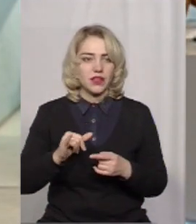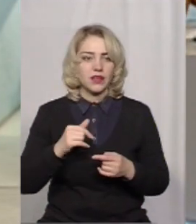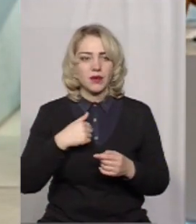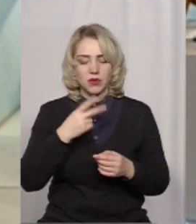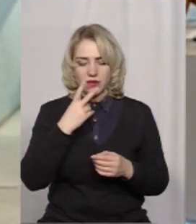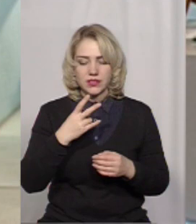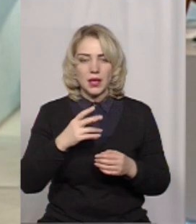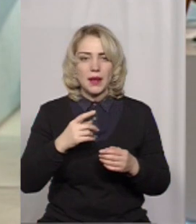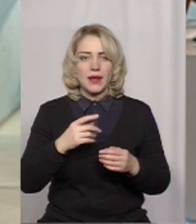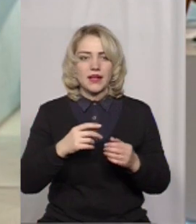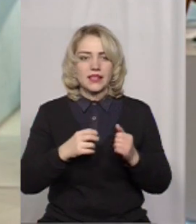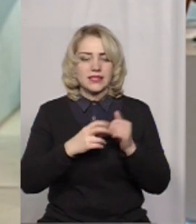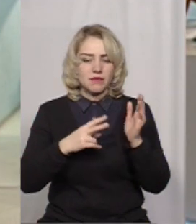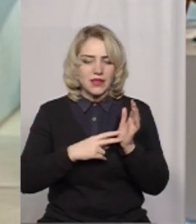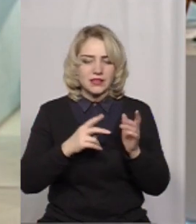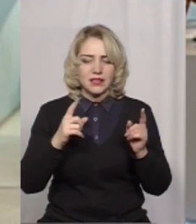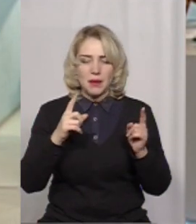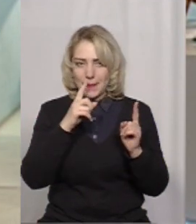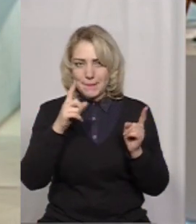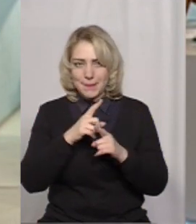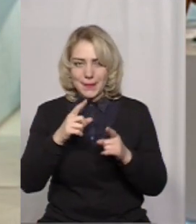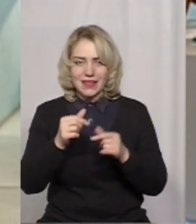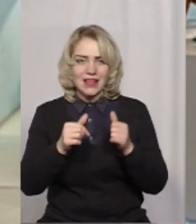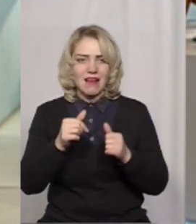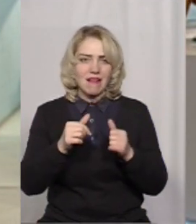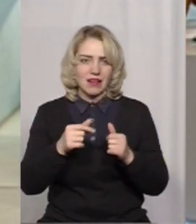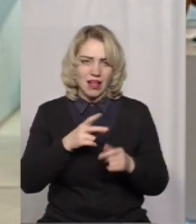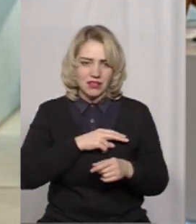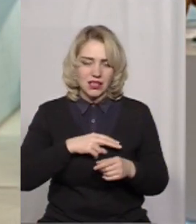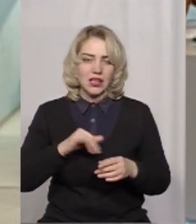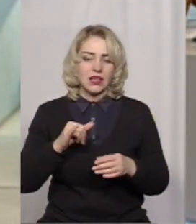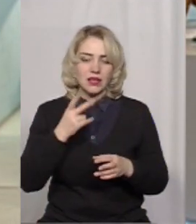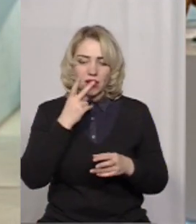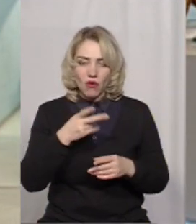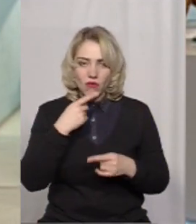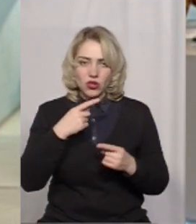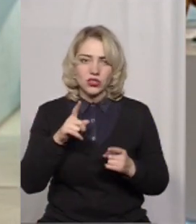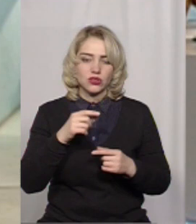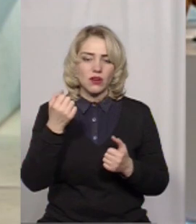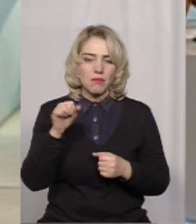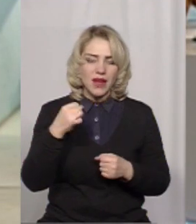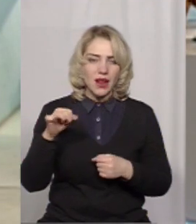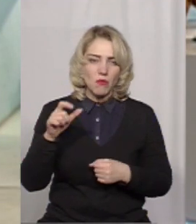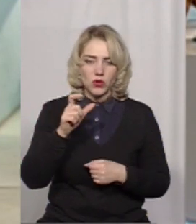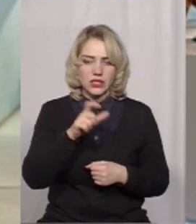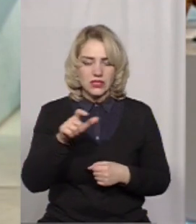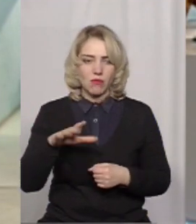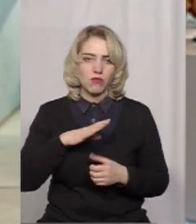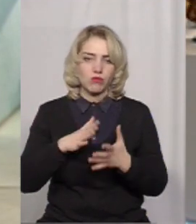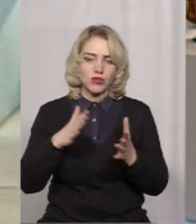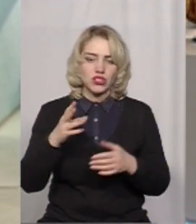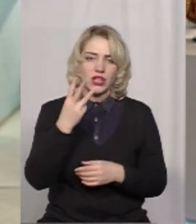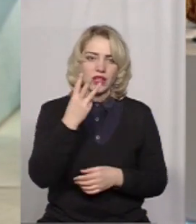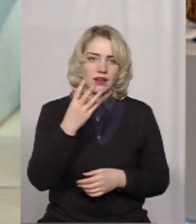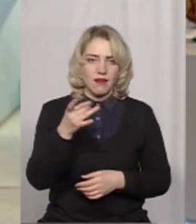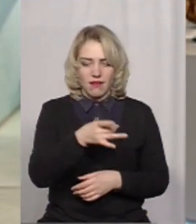17 міні-грантів. Ви про це зауважували вже, що переможці були найбільше з трьох районів. І бачу, що